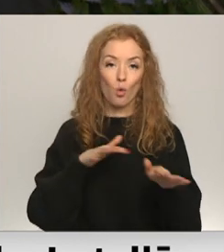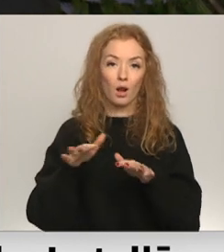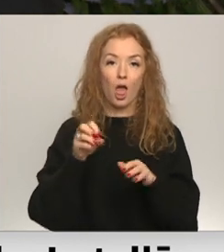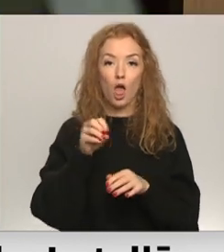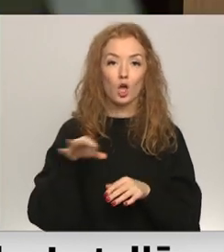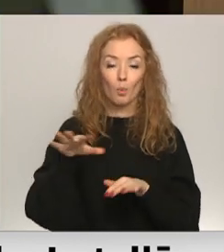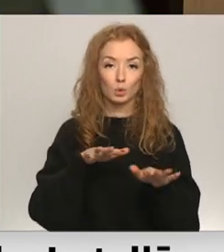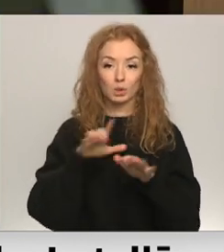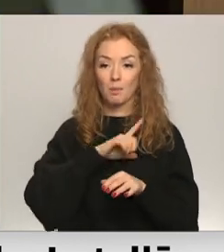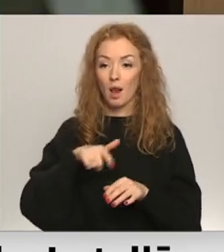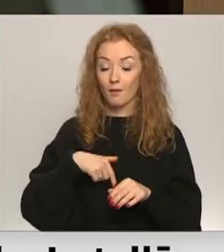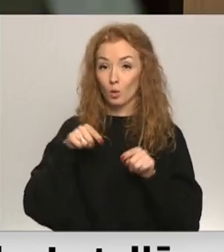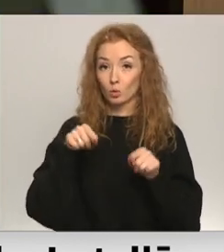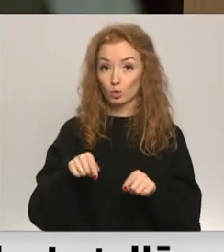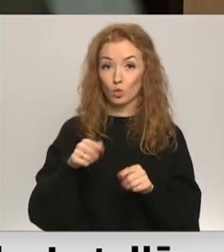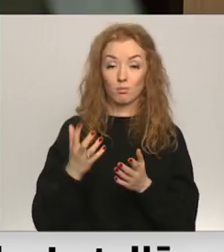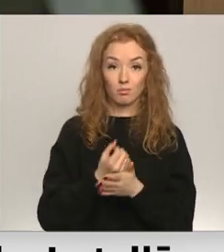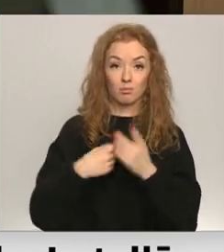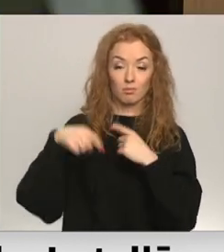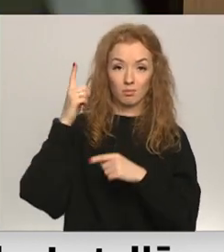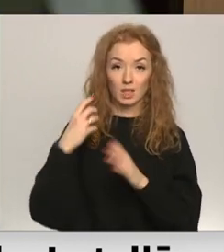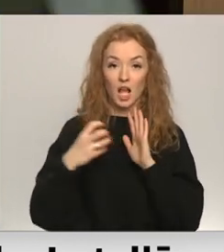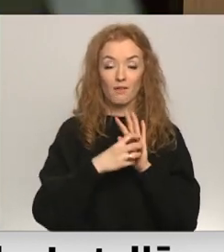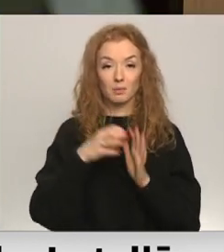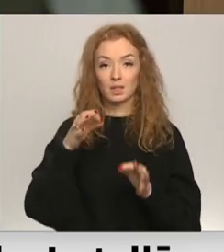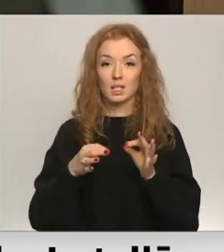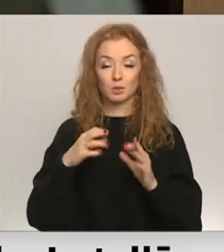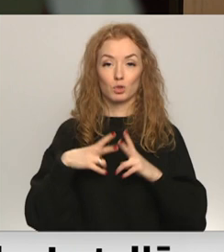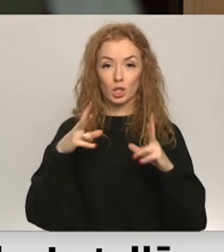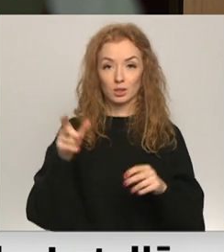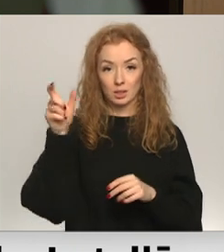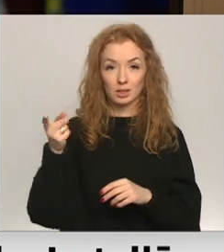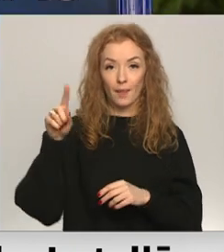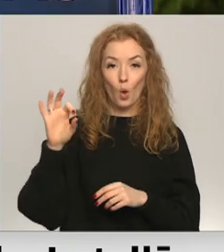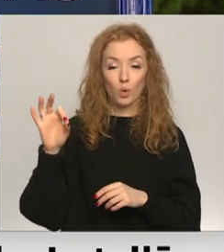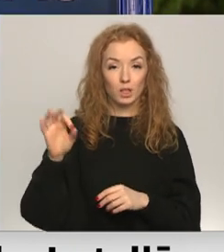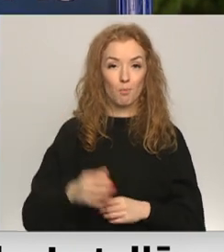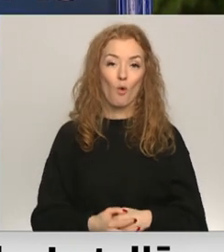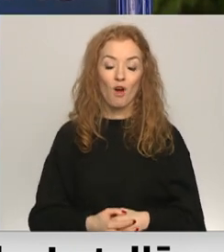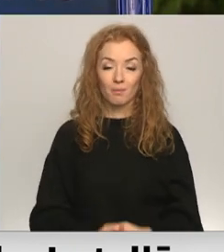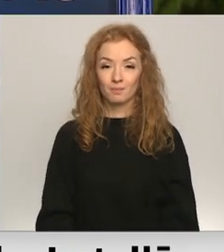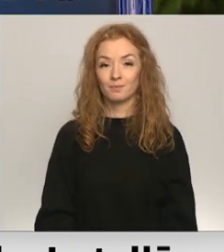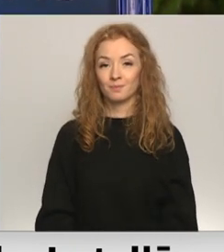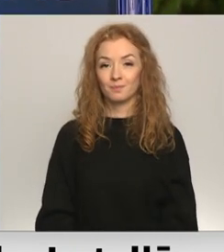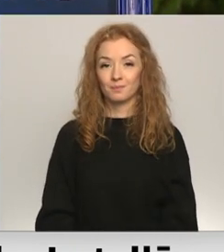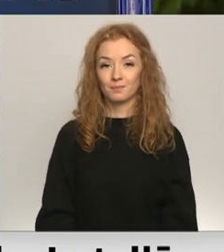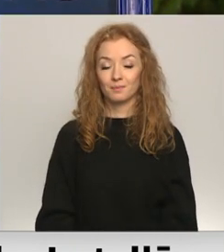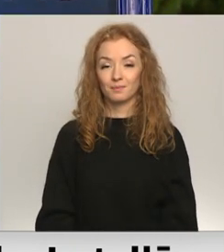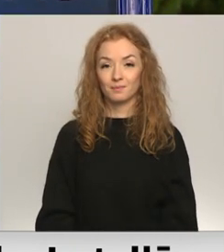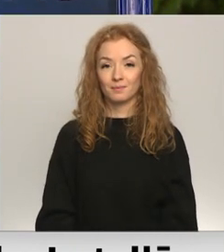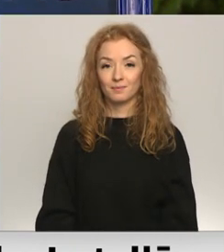kustība Latvijā. Pēr šo titulu iegūs atversmes tiesas priekšsēdētāja Sanita Osipova. Ģirds Zvirbulis, Māris Jurgensons,